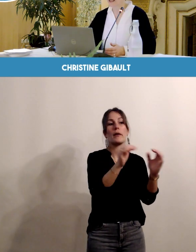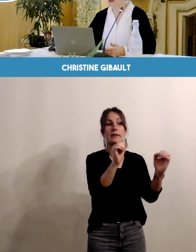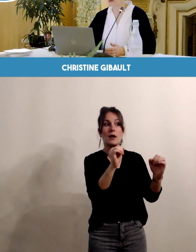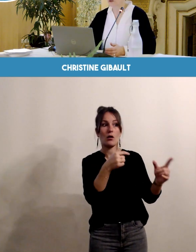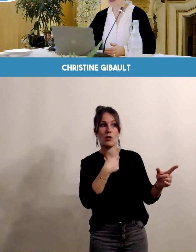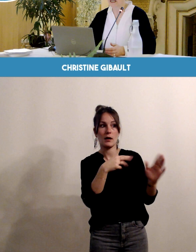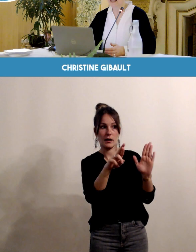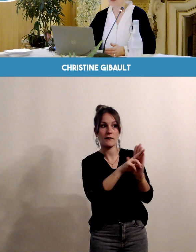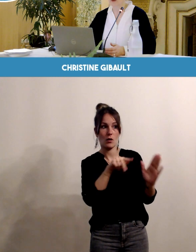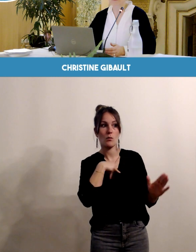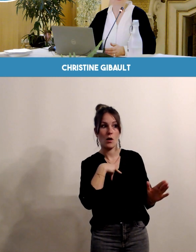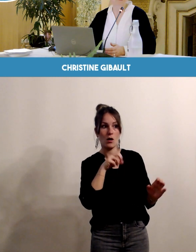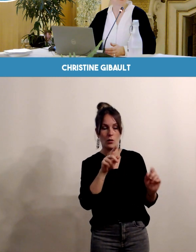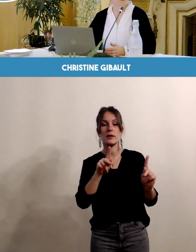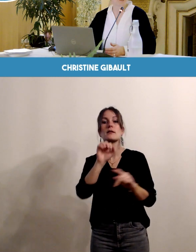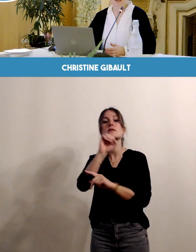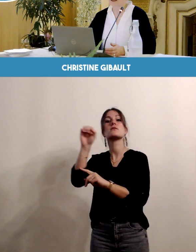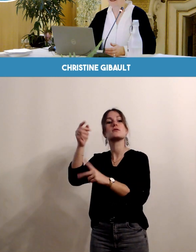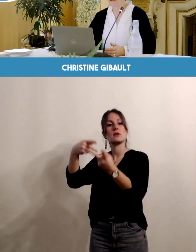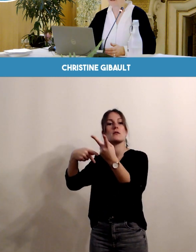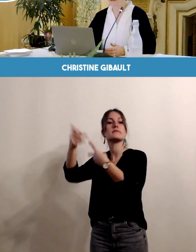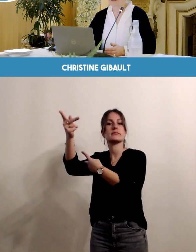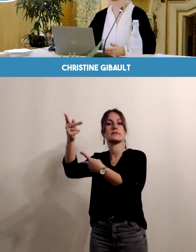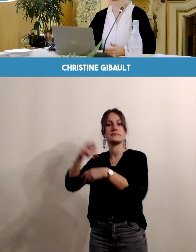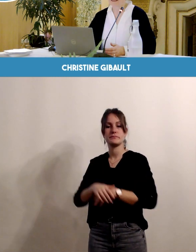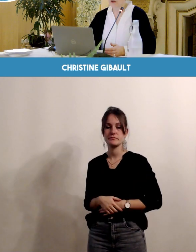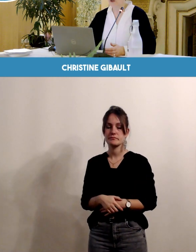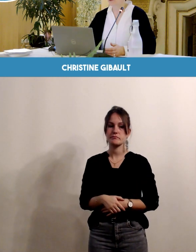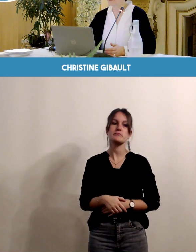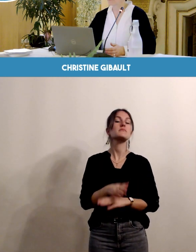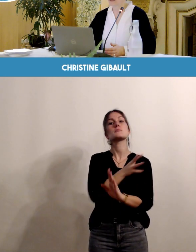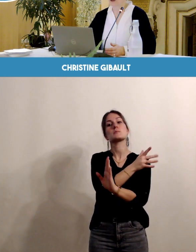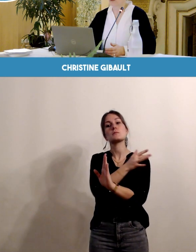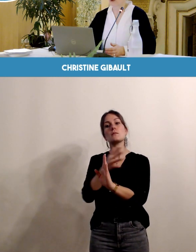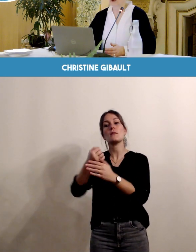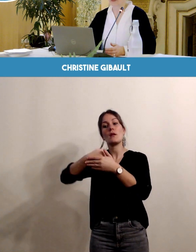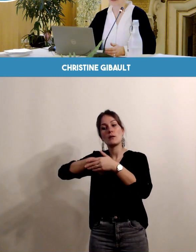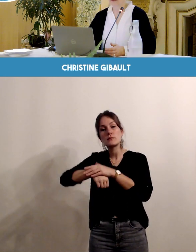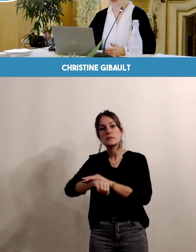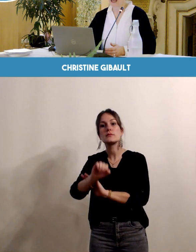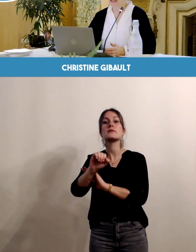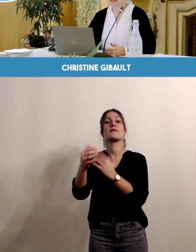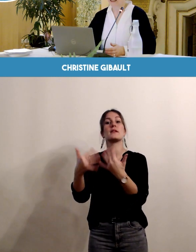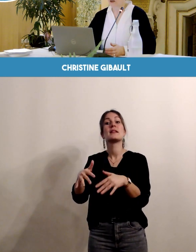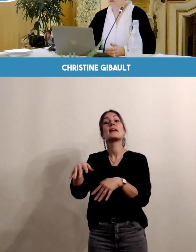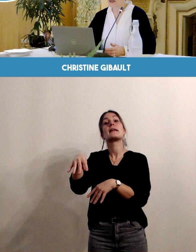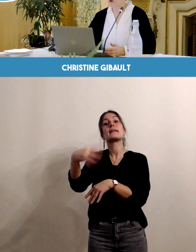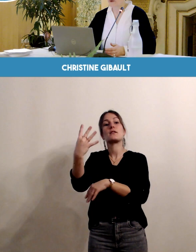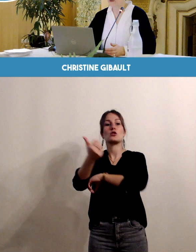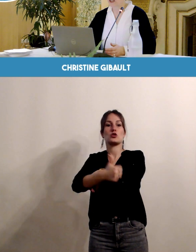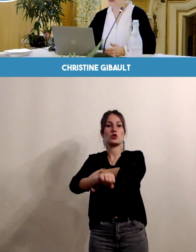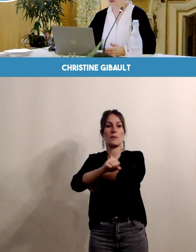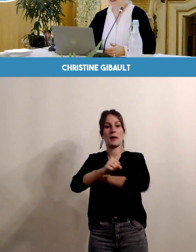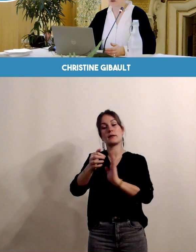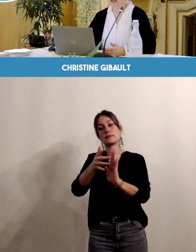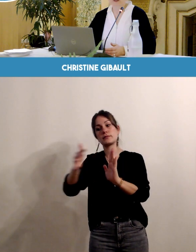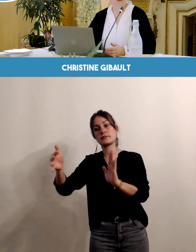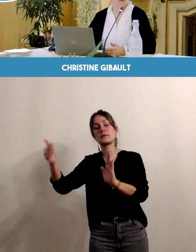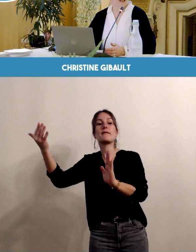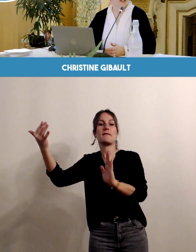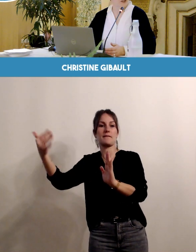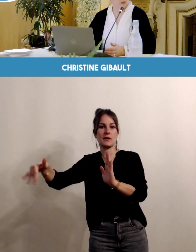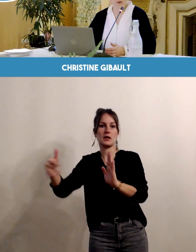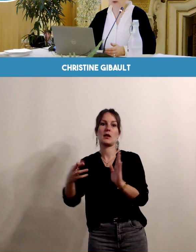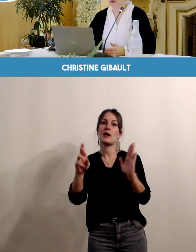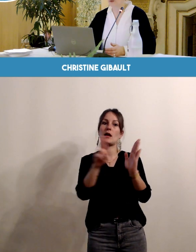avant la fin du cinquième mois de grossesse et pour enfin 14 semaines après l'accouchement. Cet accompagnement par une sage-femme référente est